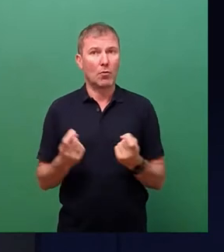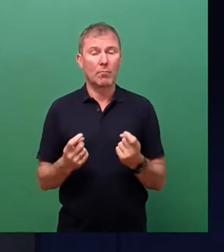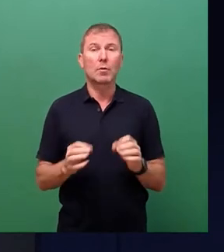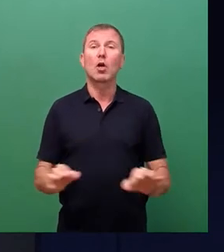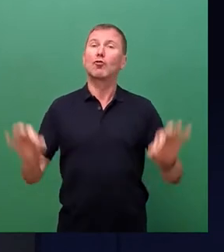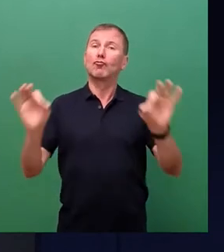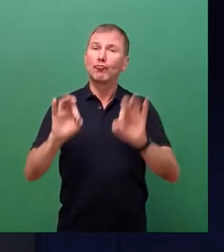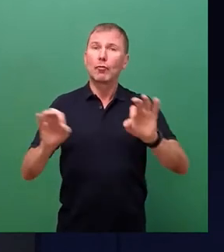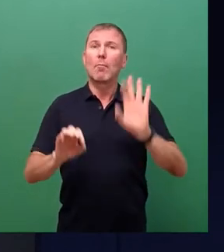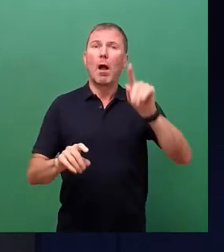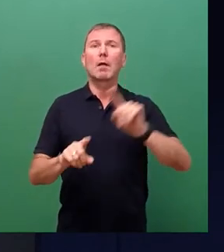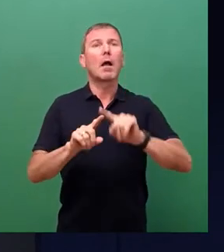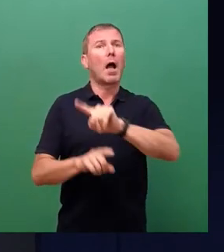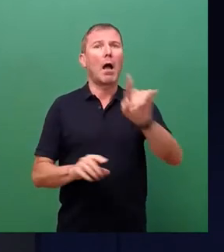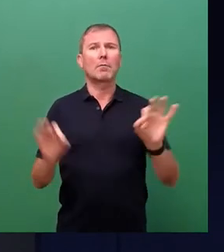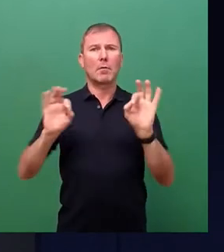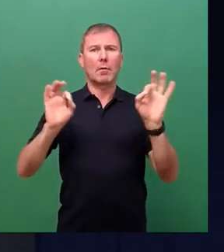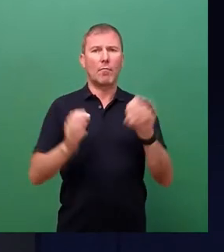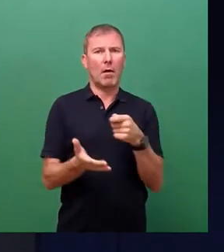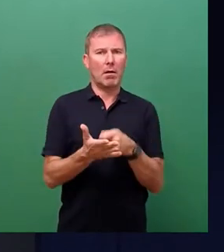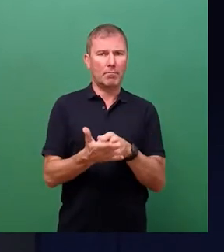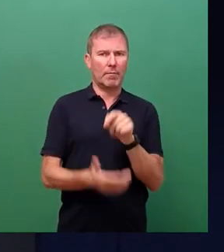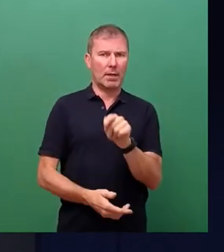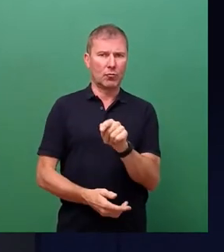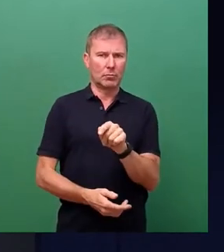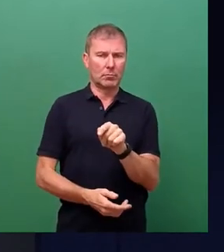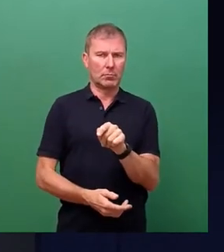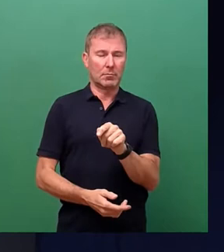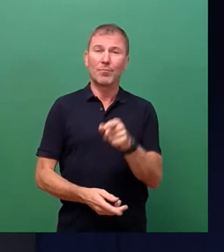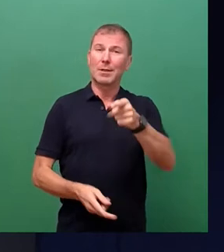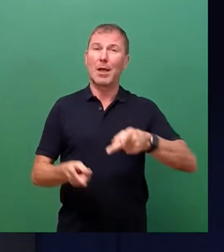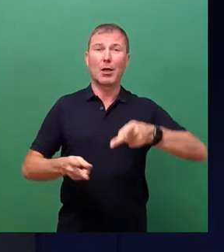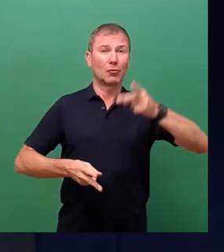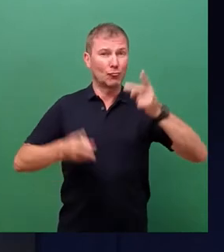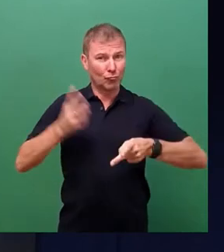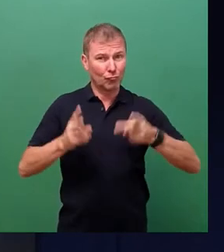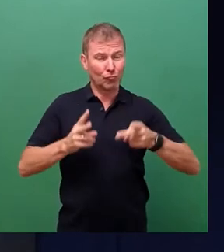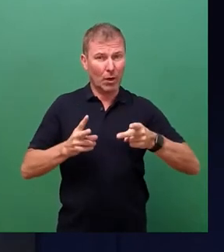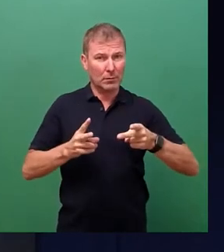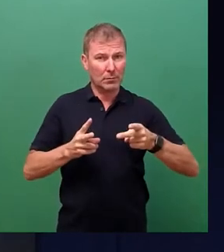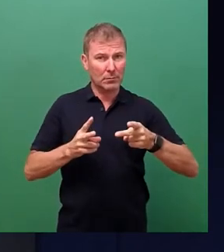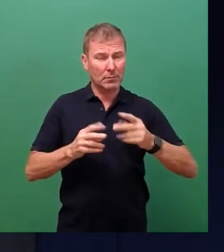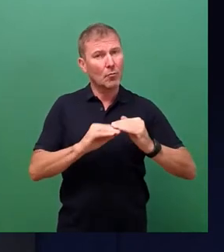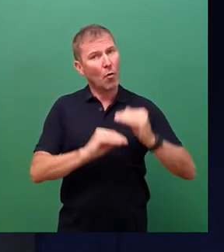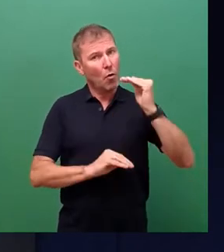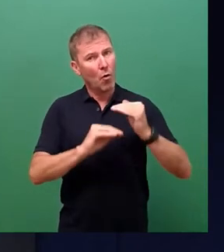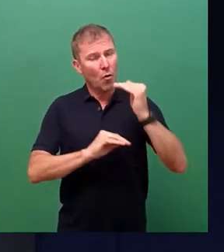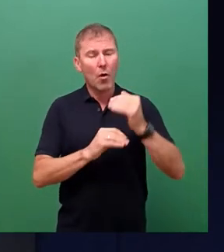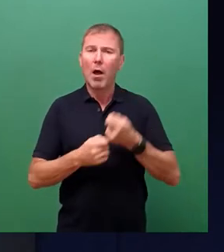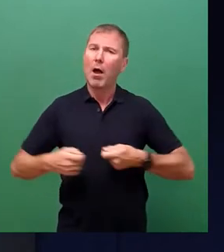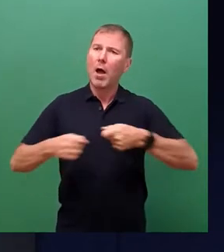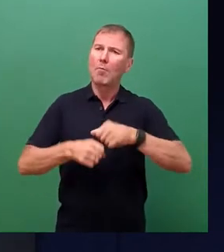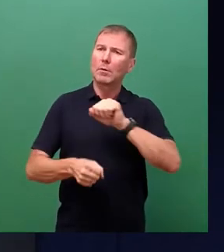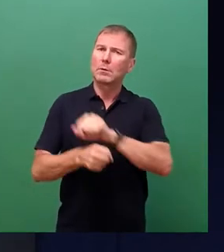andere Gefahr zu bewerten. Und die Schäden bewertet dieses Bundesamt auch